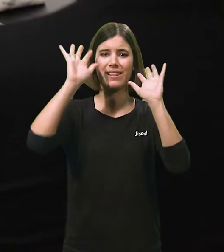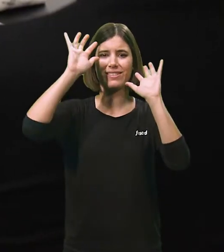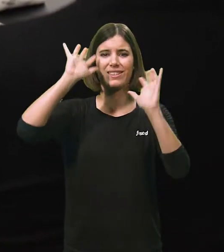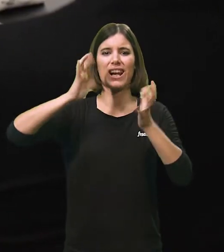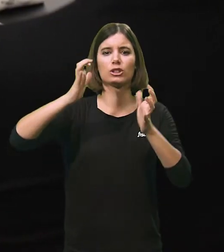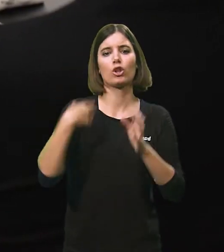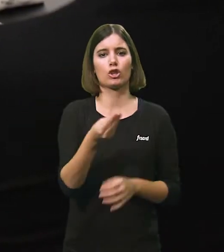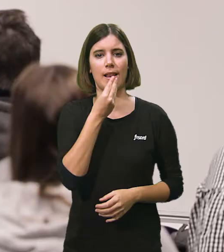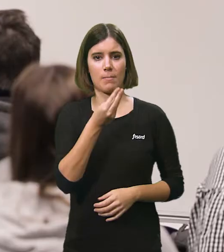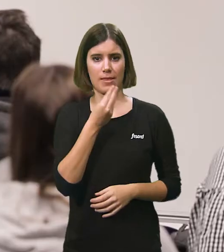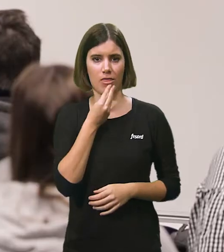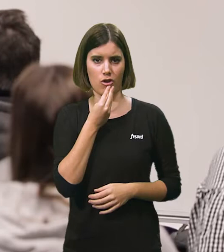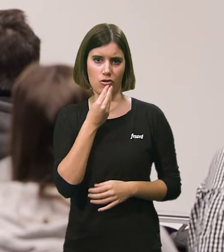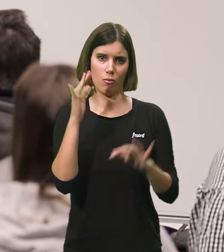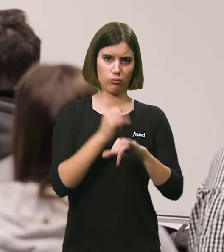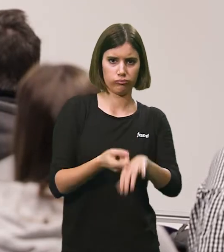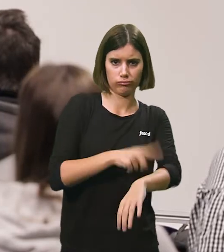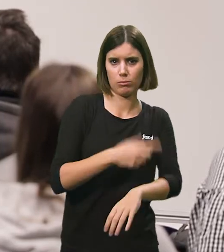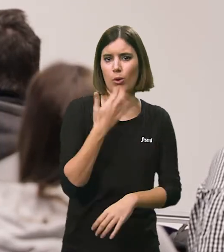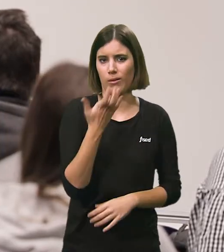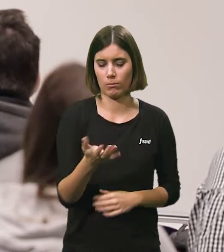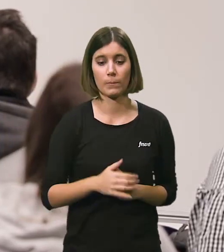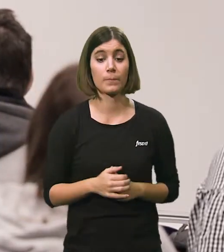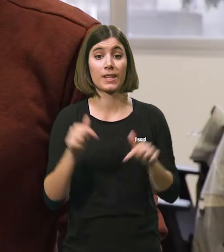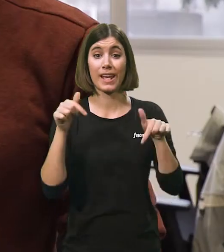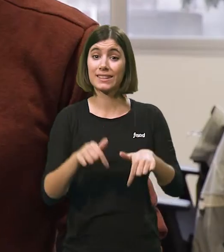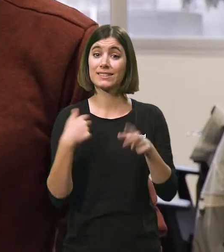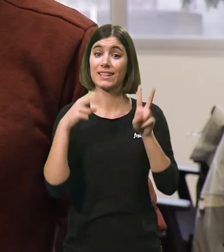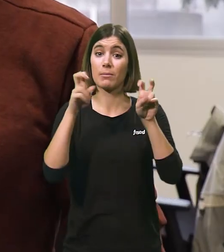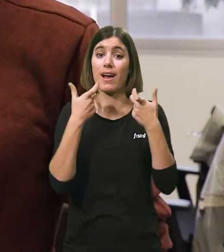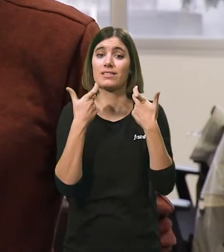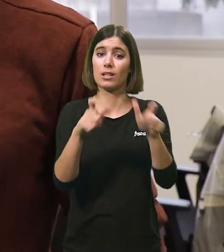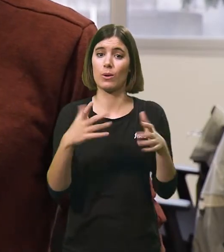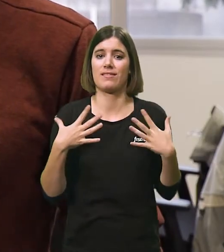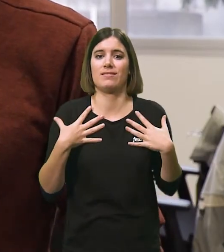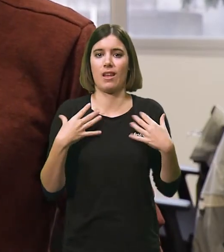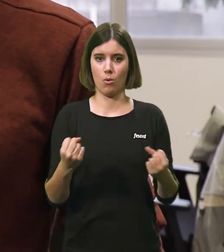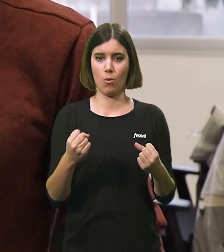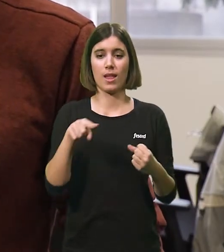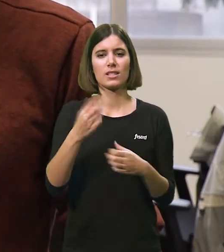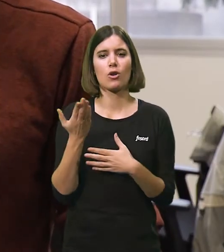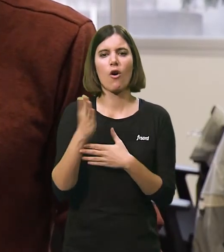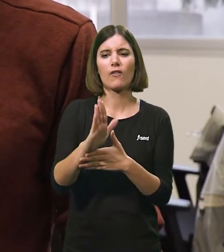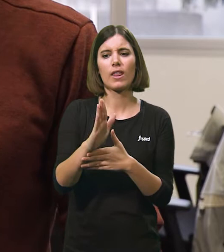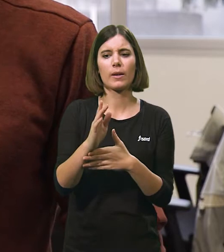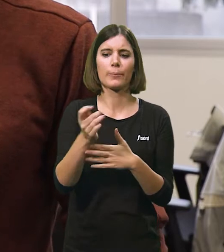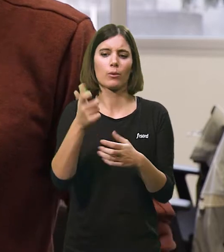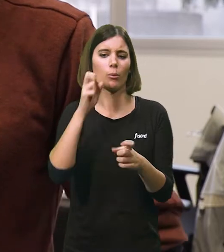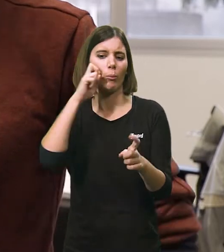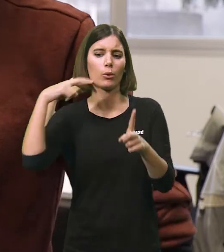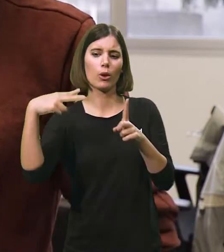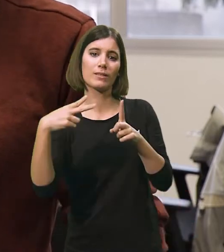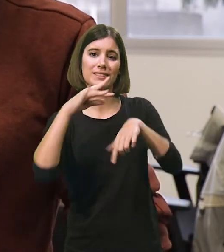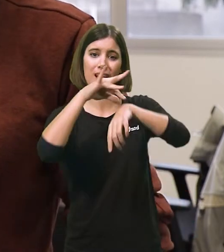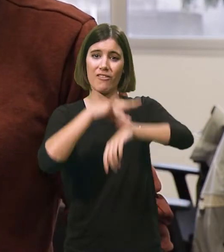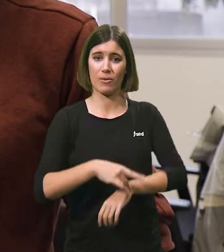xerrada sobre els trastorns de la conducta alimentària. Aquest taller està en l'assignatura de Salut i, llavors,